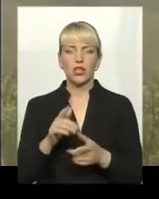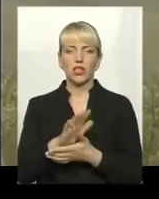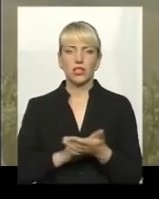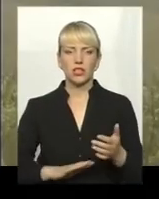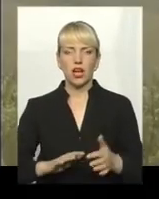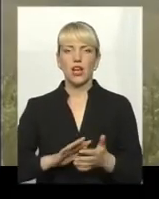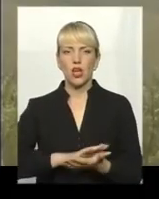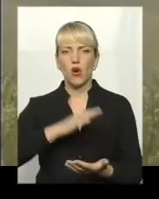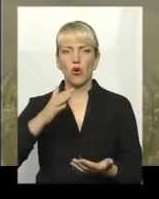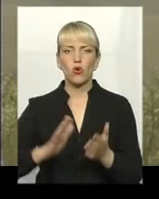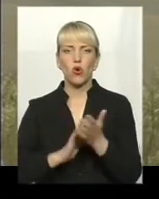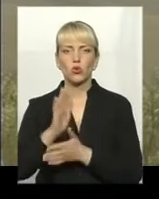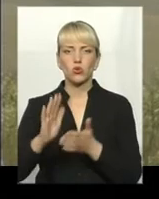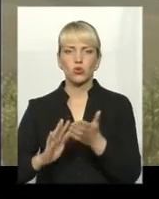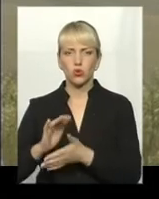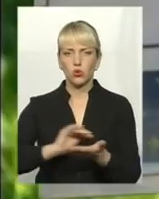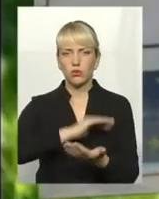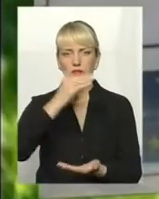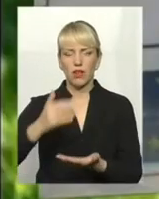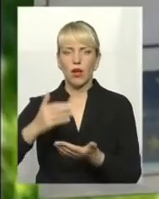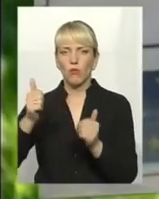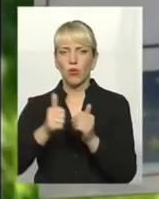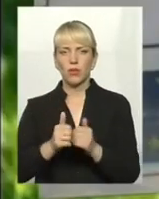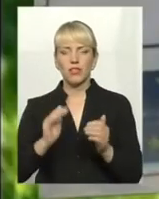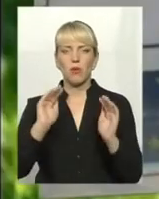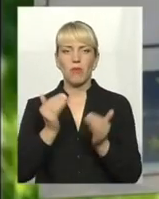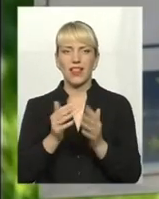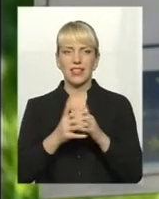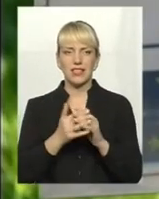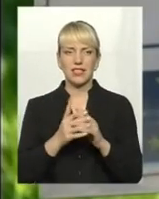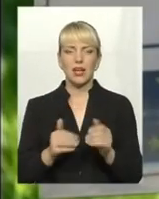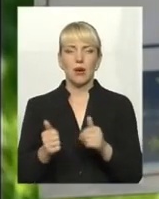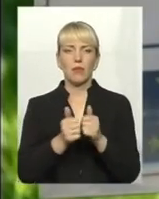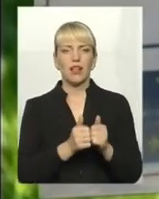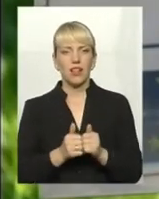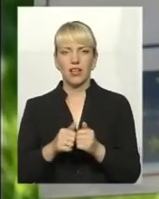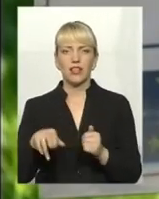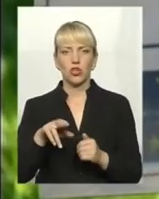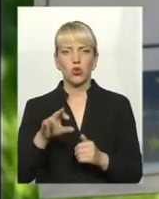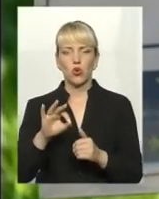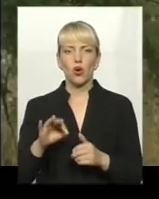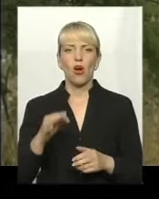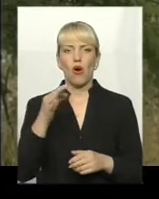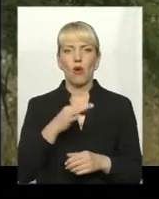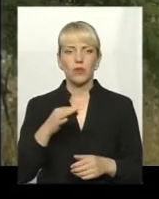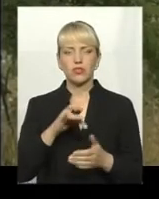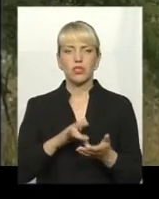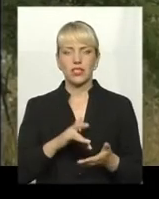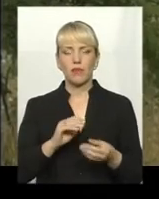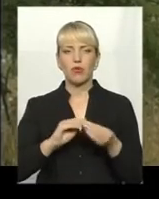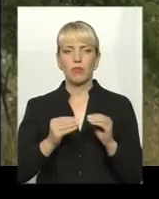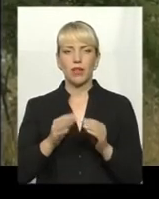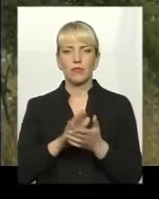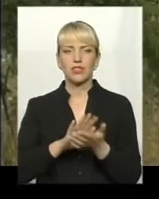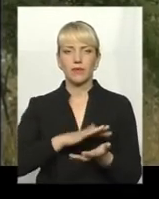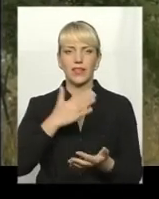ростуть стихійні сміттєзвалища й поблизу маленьких сіл, особливо прилеглих до обласного центру. Як видно, проблема сміття – це проблема